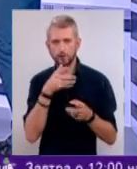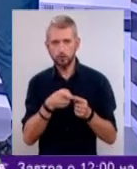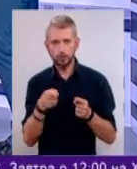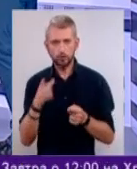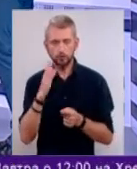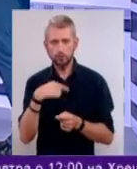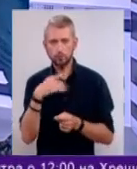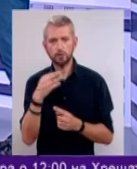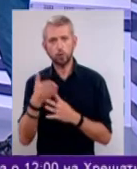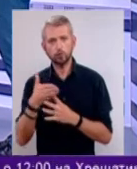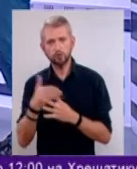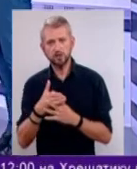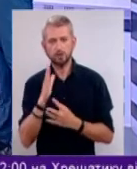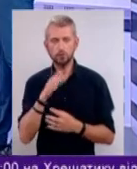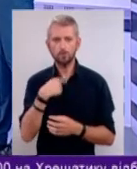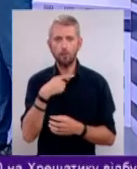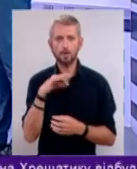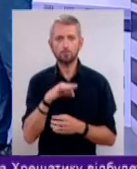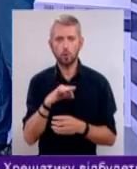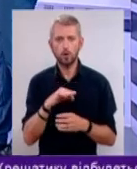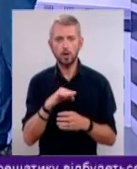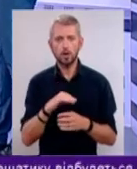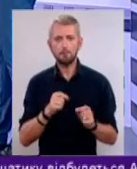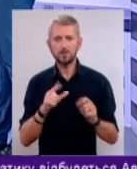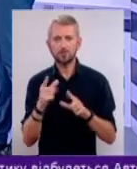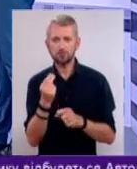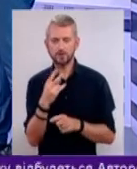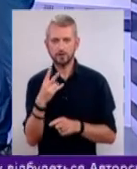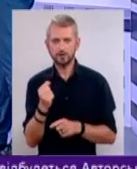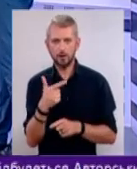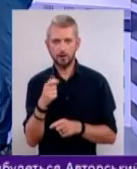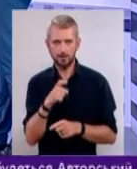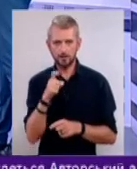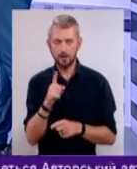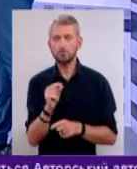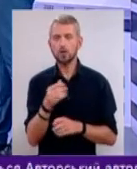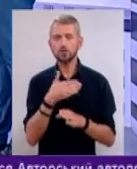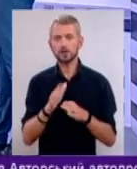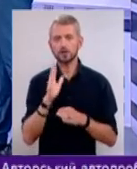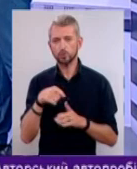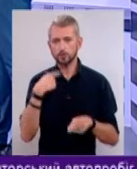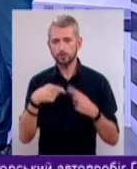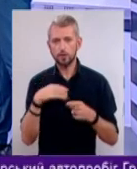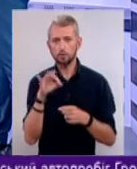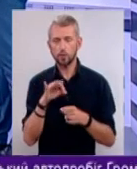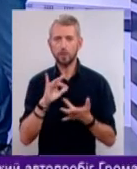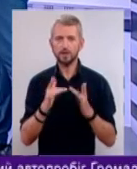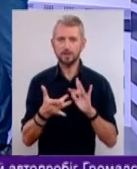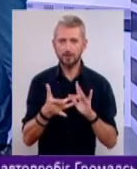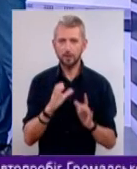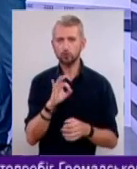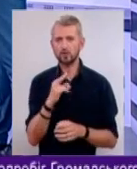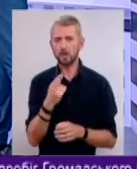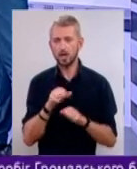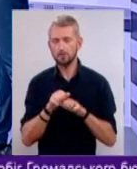говорити і про субсидії, будемо говорити і про підвищення ціни на газ. А ось в першій частині піде мова про інтернет, про соціальні